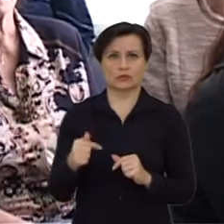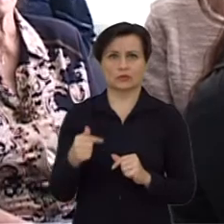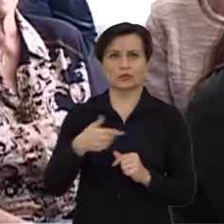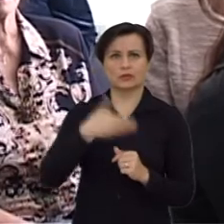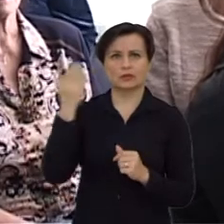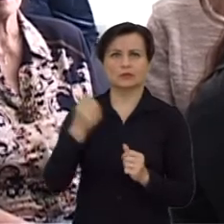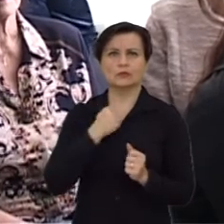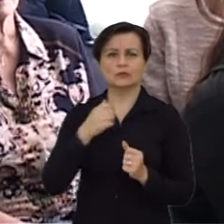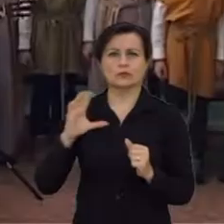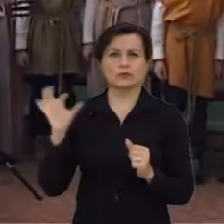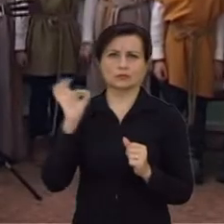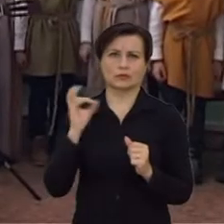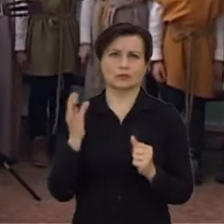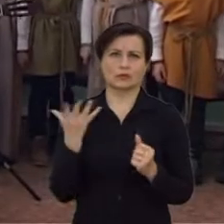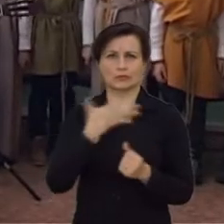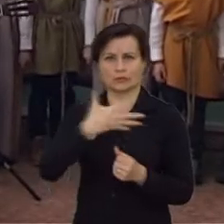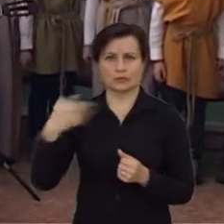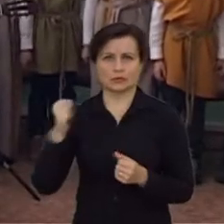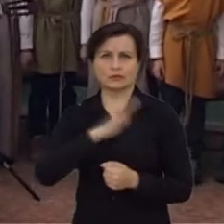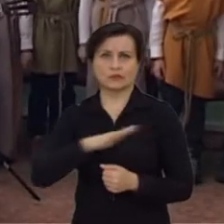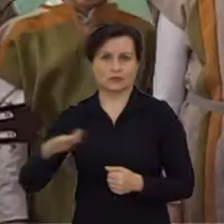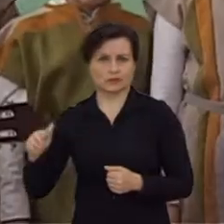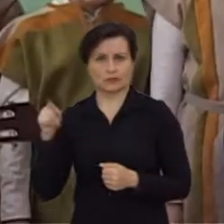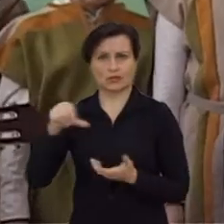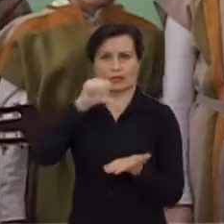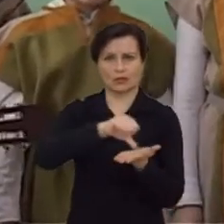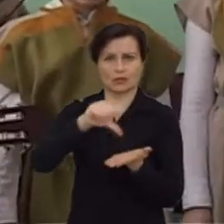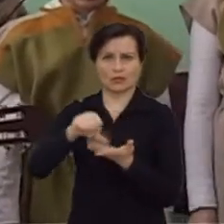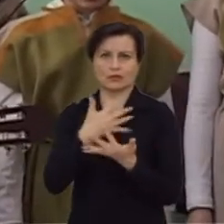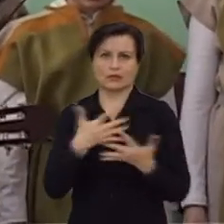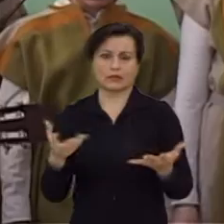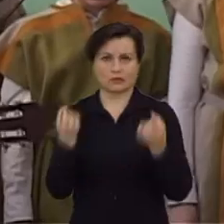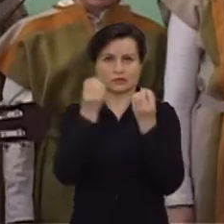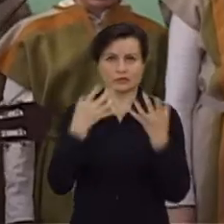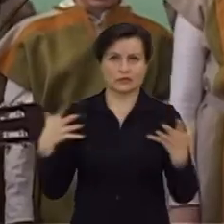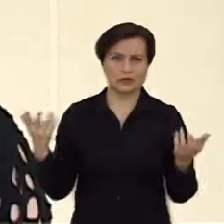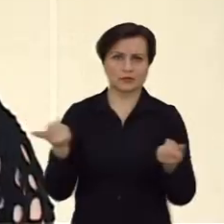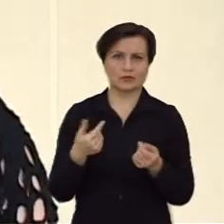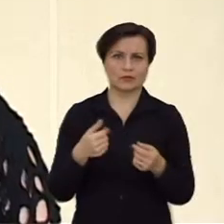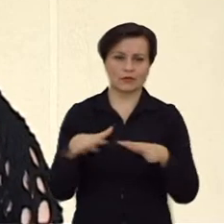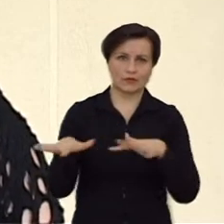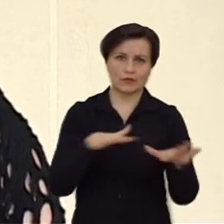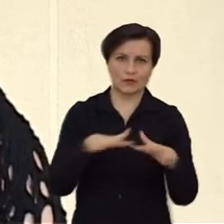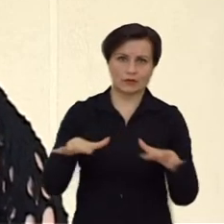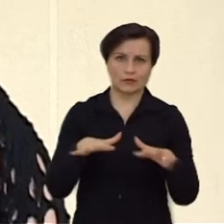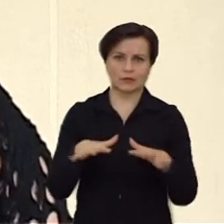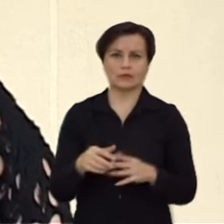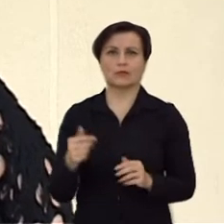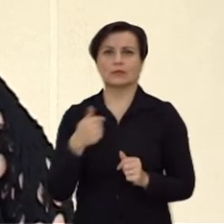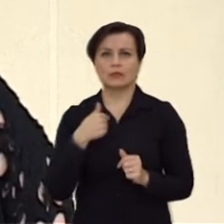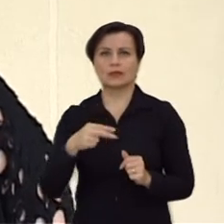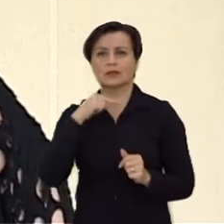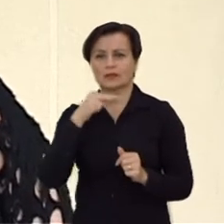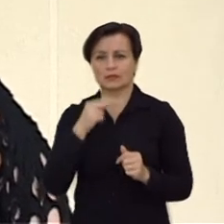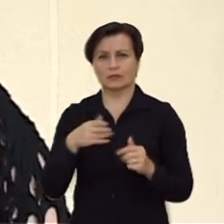turime apie 500 mokinių, kurie dalyvavo įvairiuose švietimo veiklose. Mes net kreipėme dėmesį